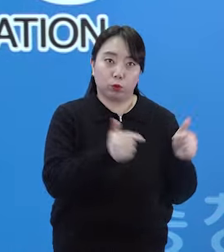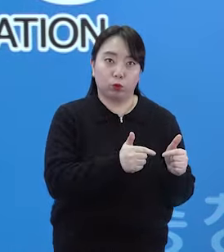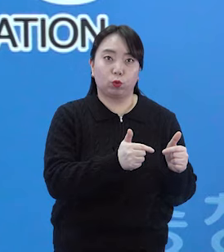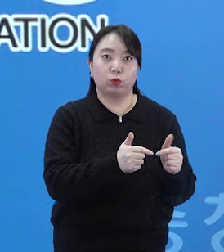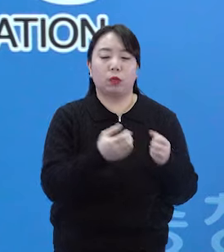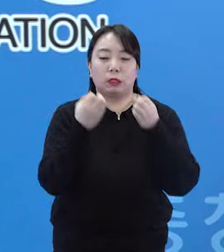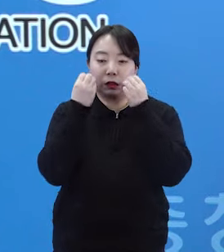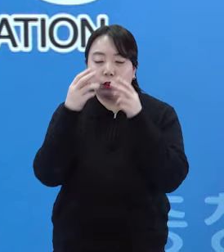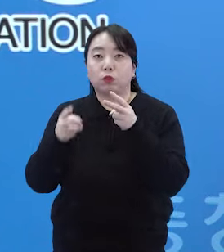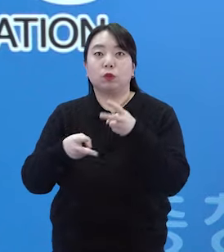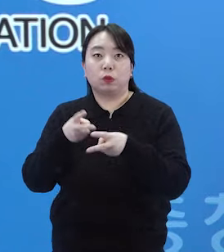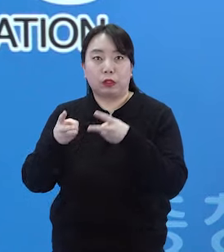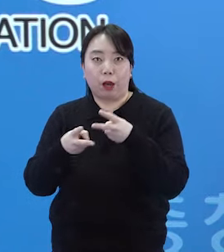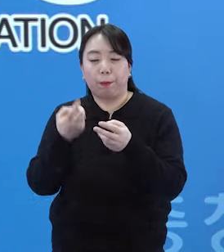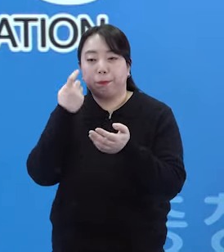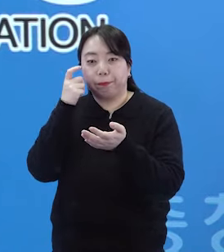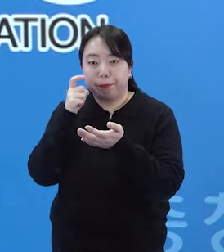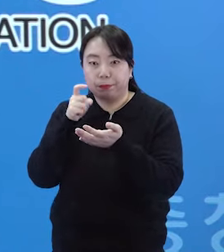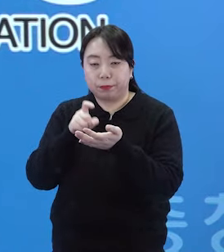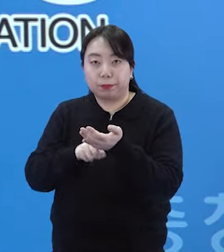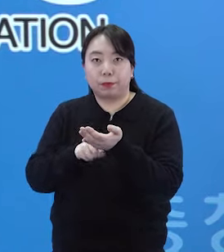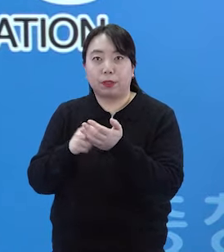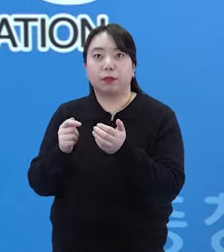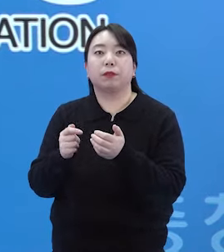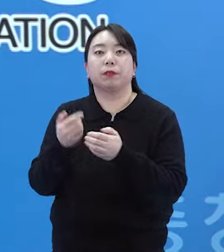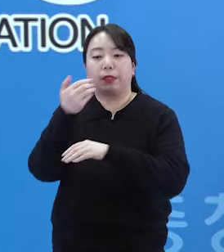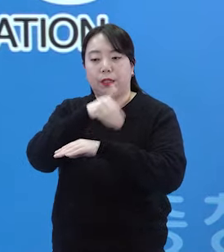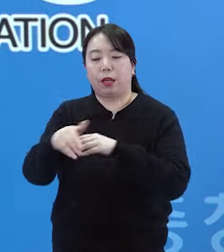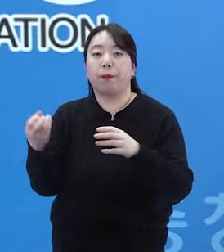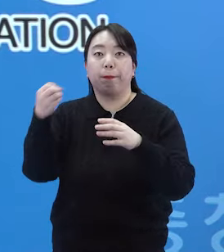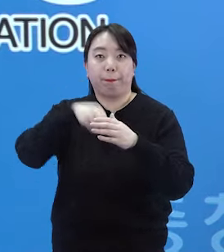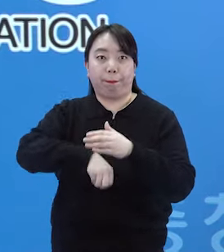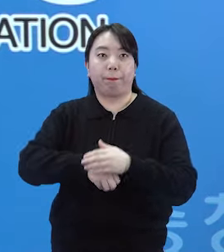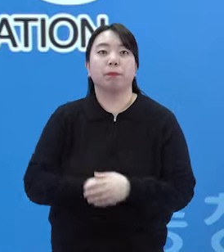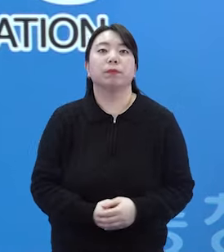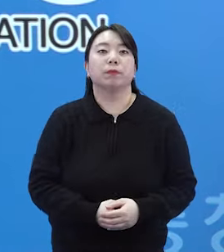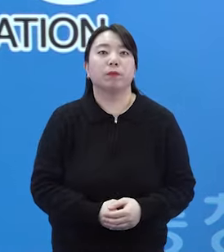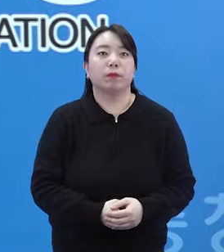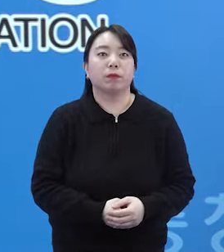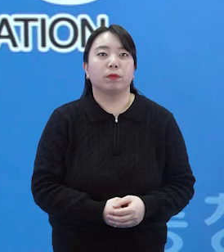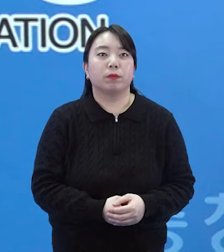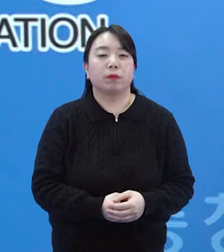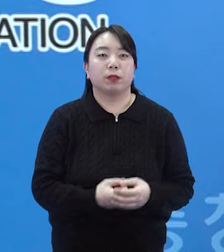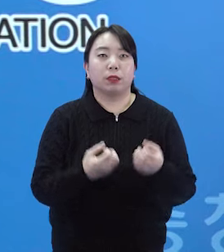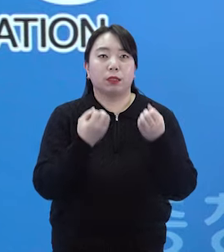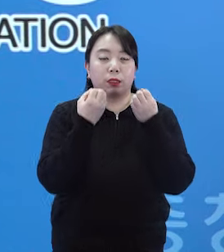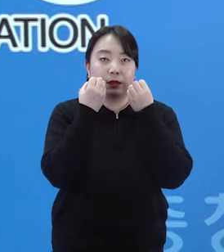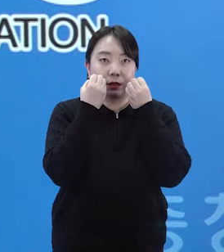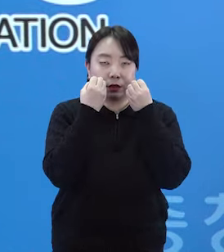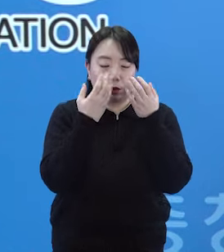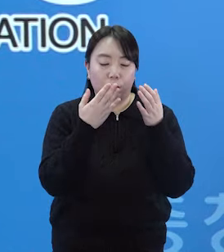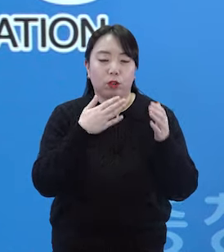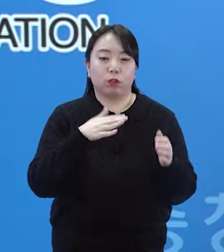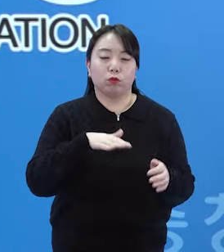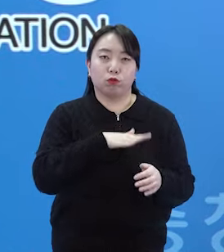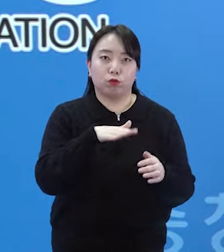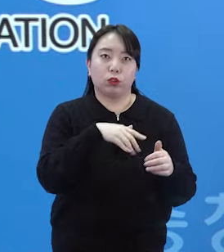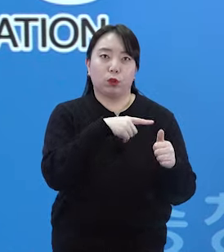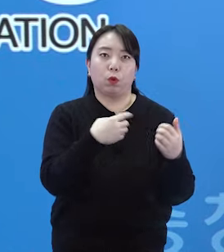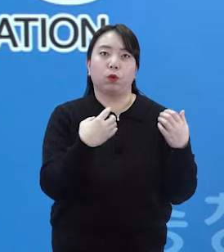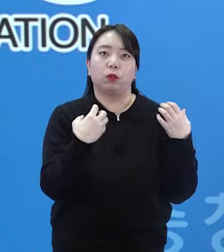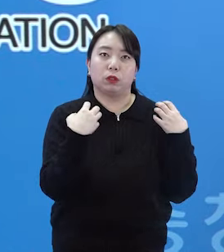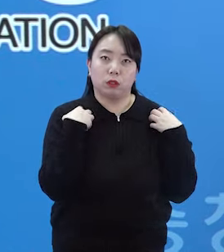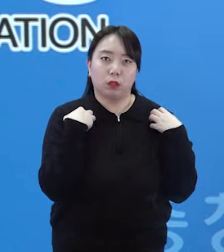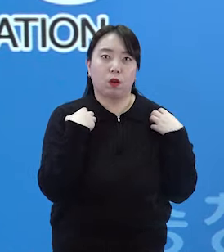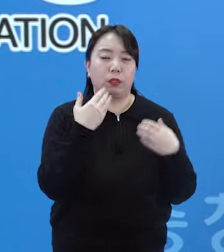신규 사업을 새롭게 발굴하여 계획에 반영하였습니다 2024년을 맞아 새롭게 우리 교육청